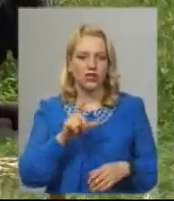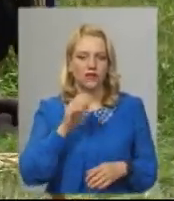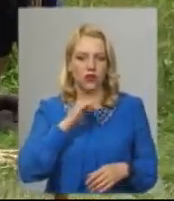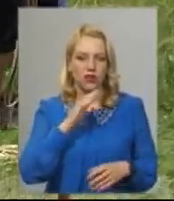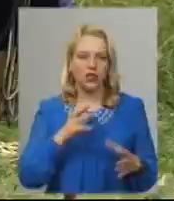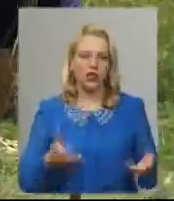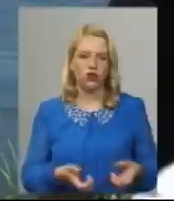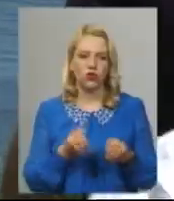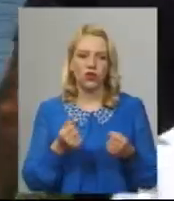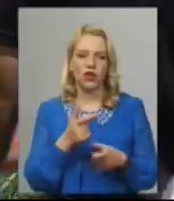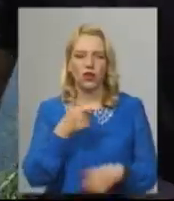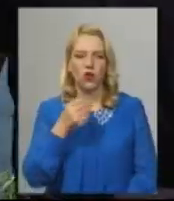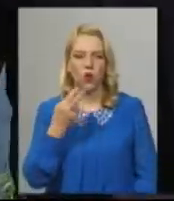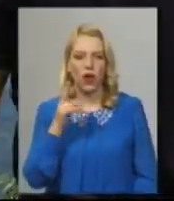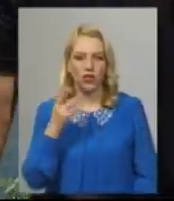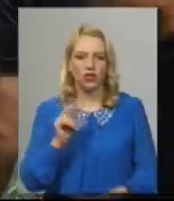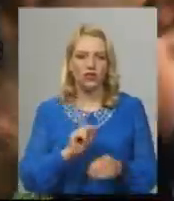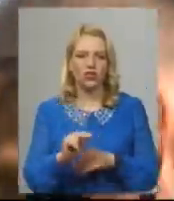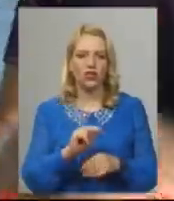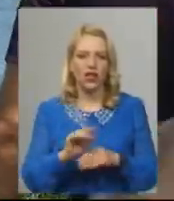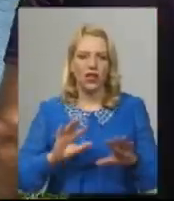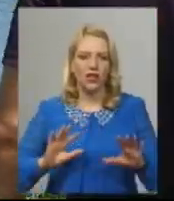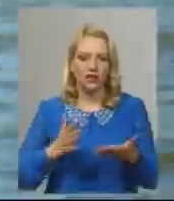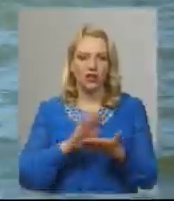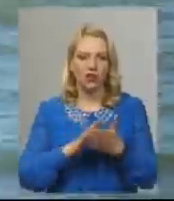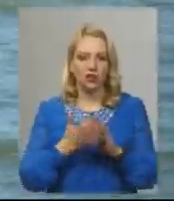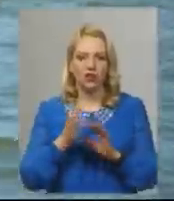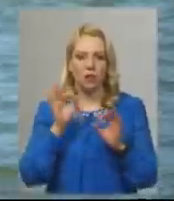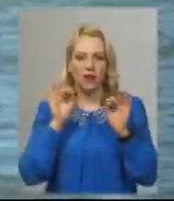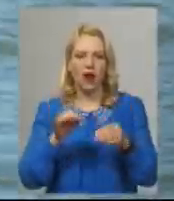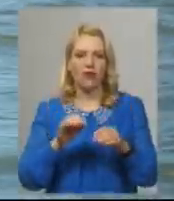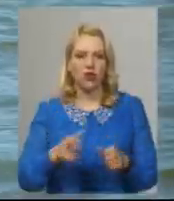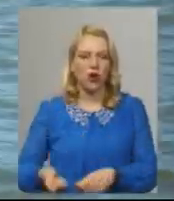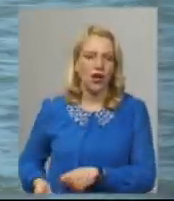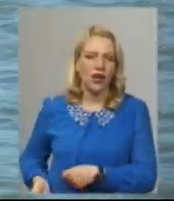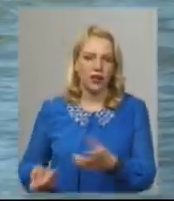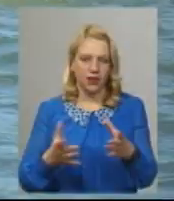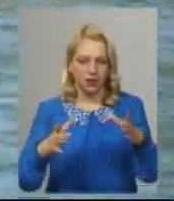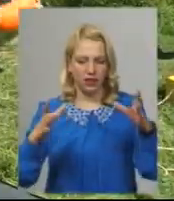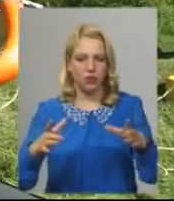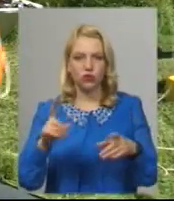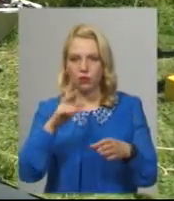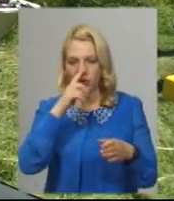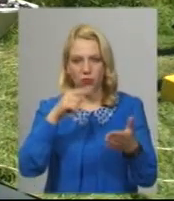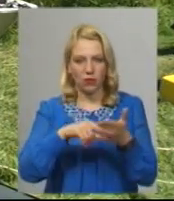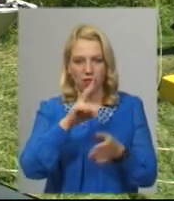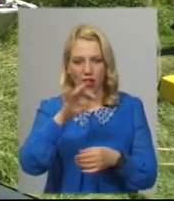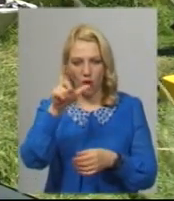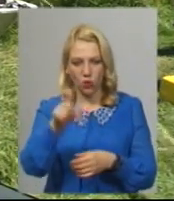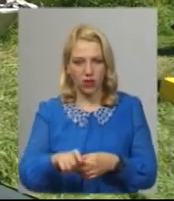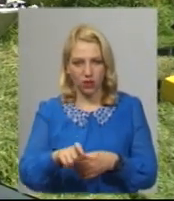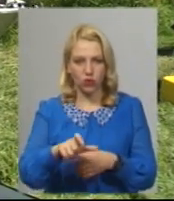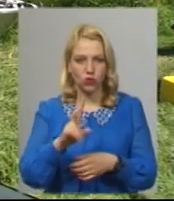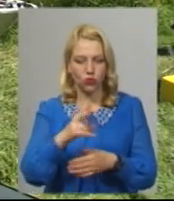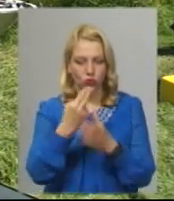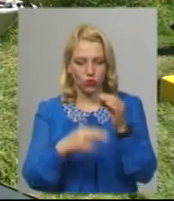Кабарійно-рятувальної служби Юрій Голяш вчить надзвичайників правильно кидати рятувальне коло Додає, головне не кинути його на потупаючого, воно важить до 5 кілограмів